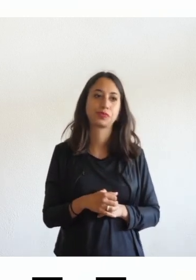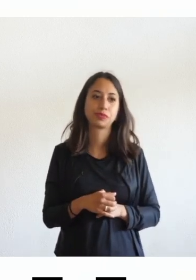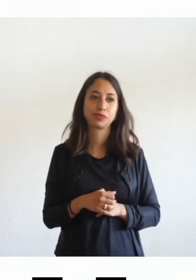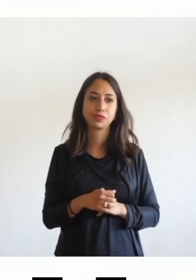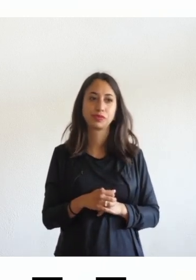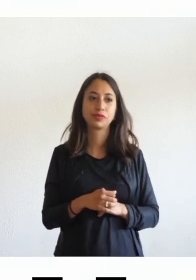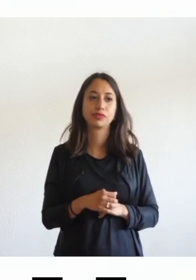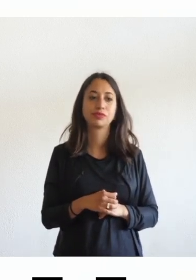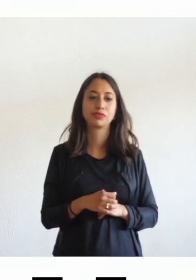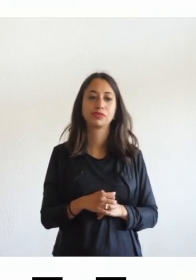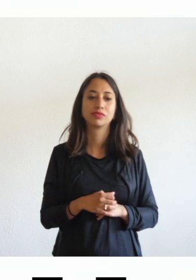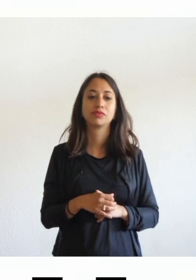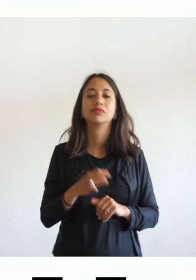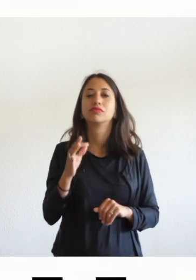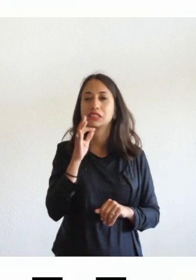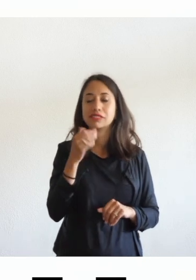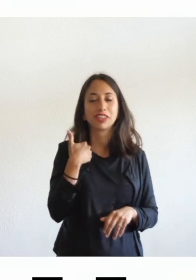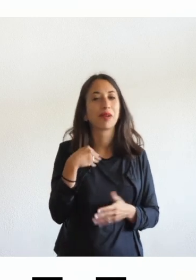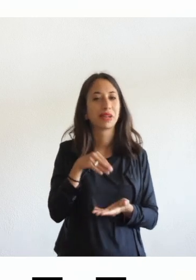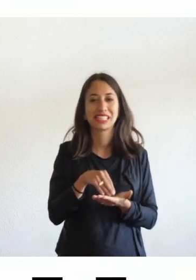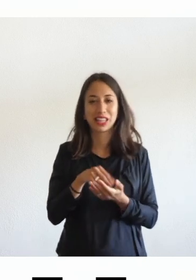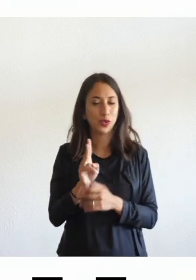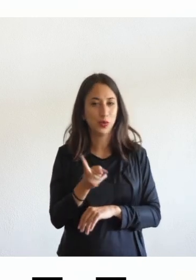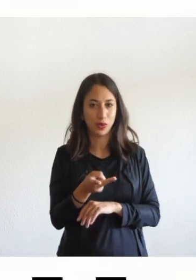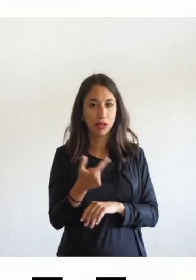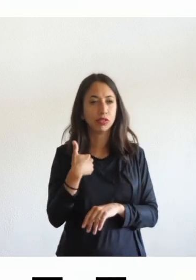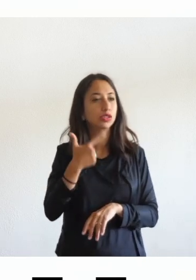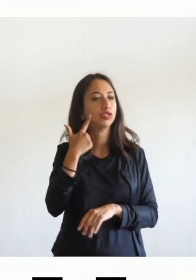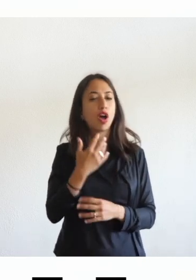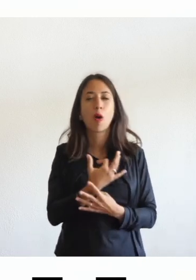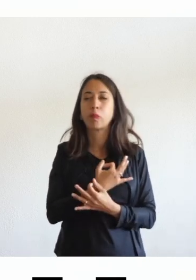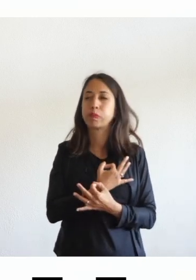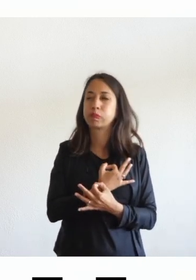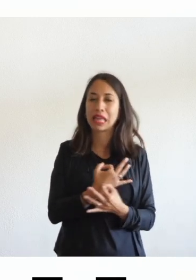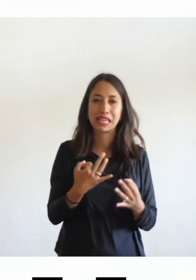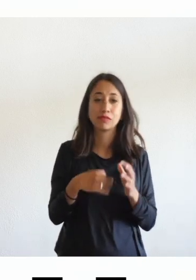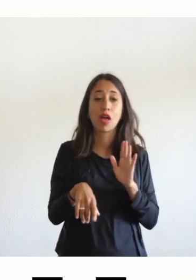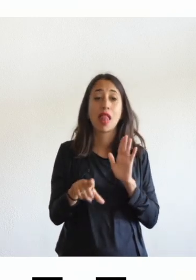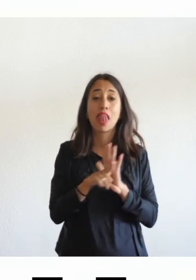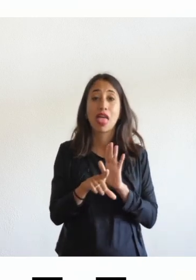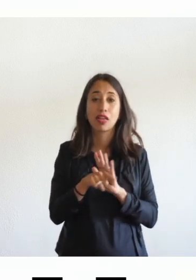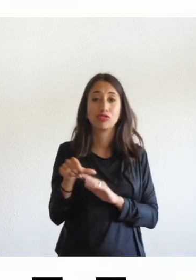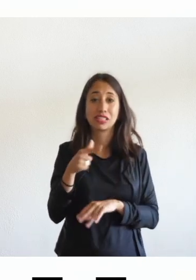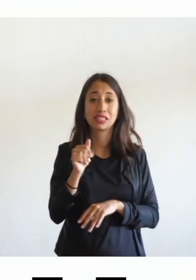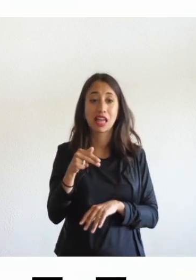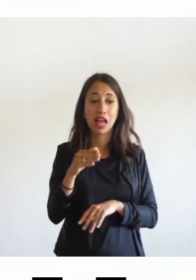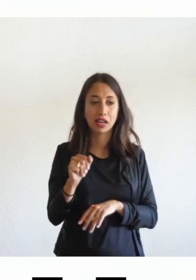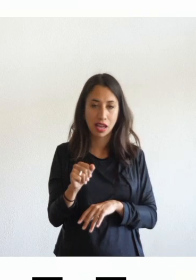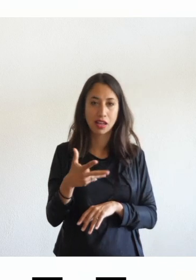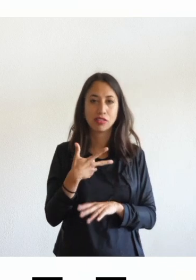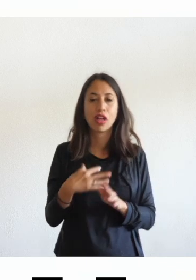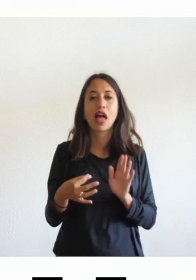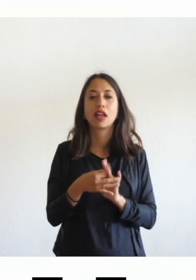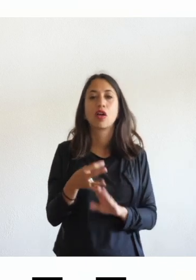quindi c'ero entrambe le volte e so perfettamente che in quella prima legge stanca c'è scritto nell'articolo 4